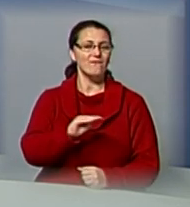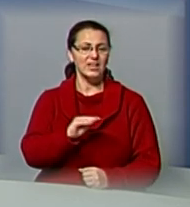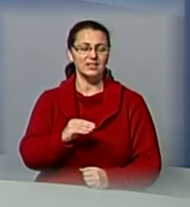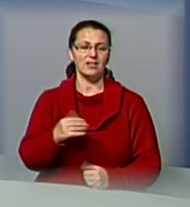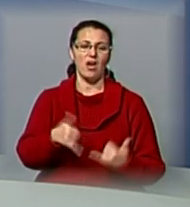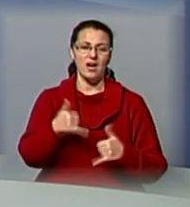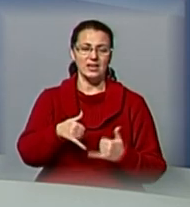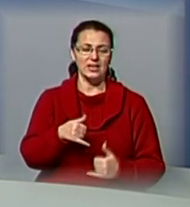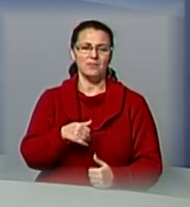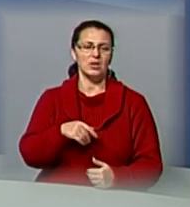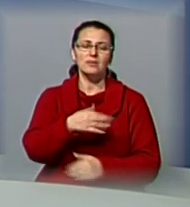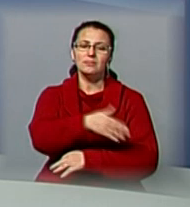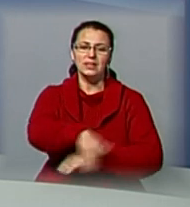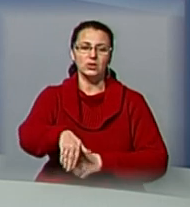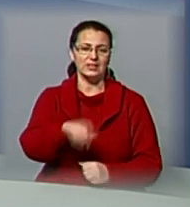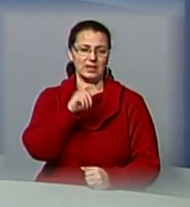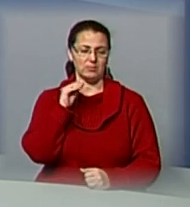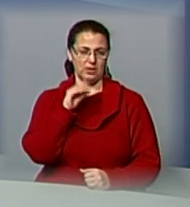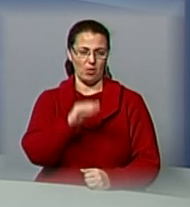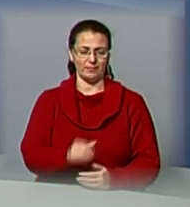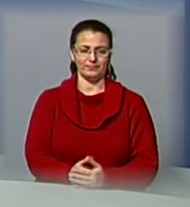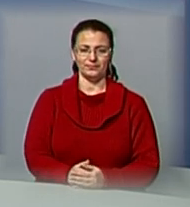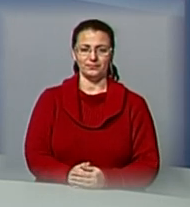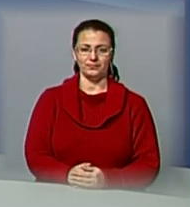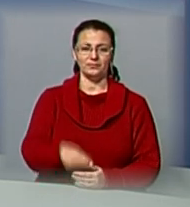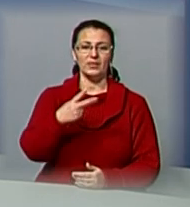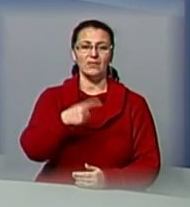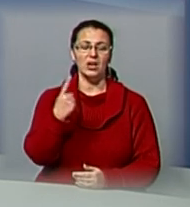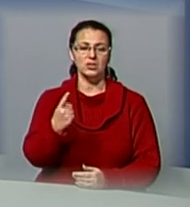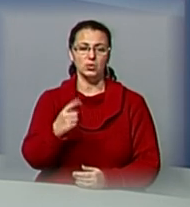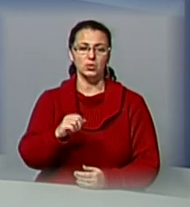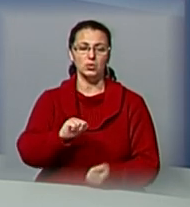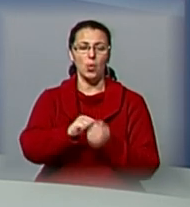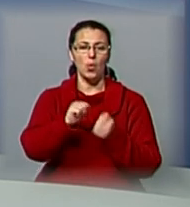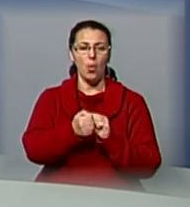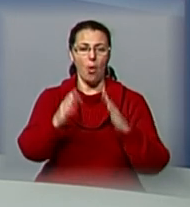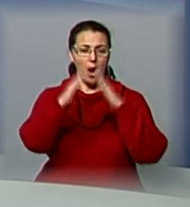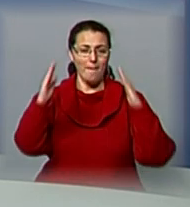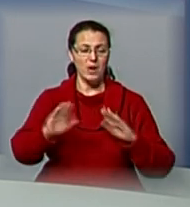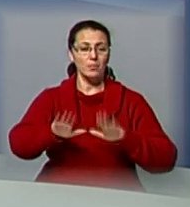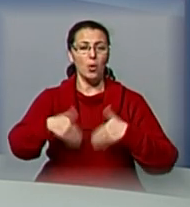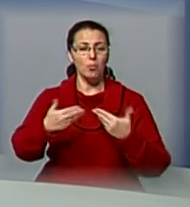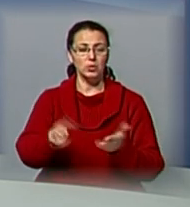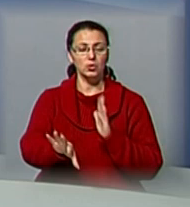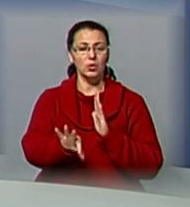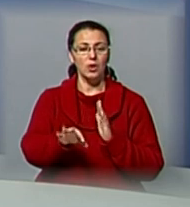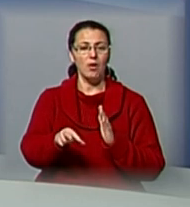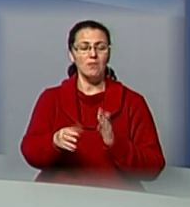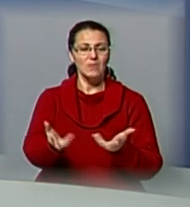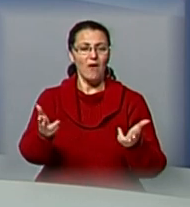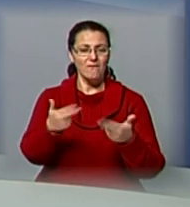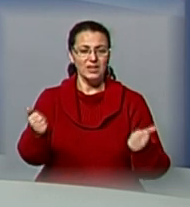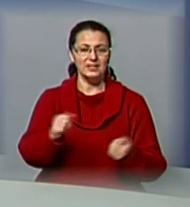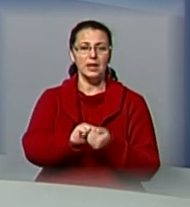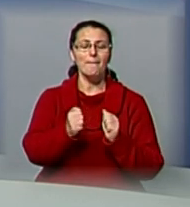іспанської, німецької та французької мов. 21 кам'яницю у Львові пропонують визнати пам'ятками архітектури